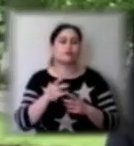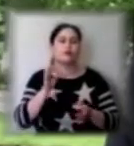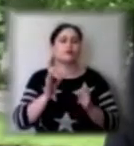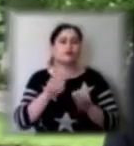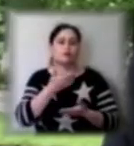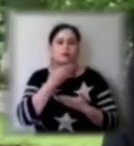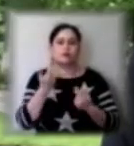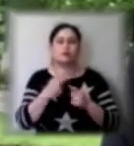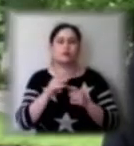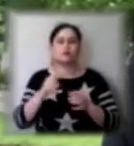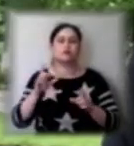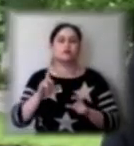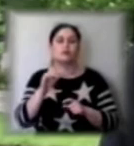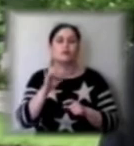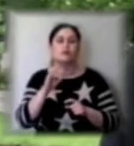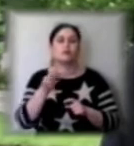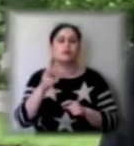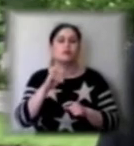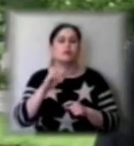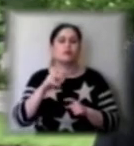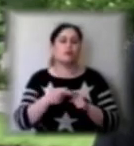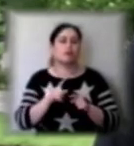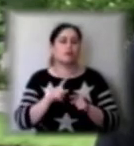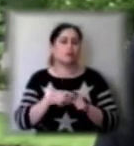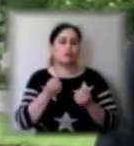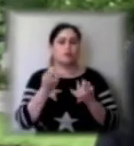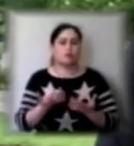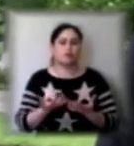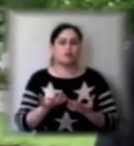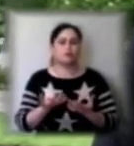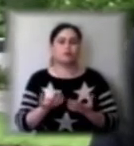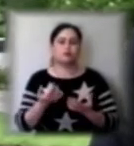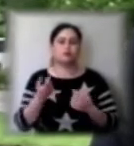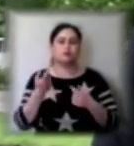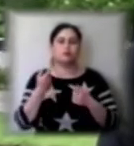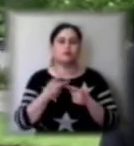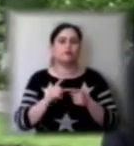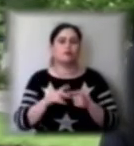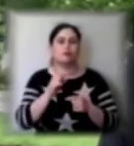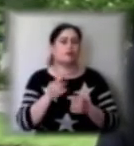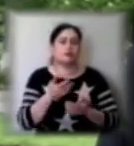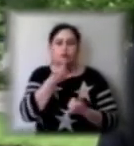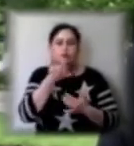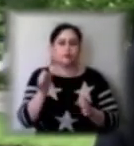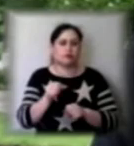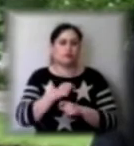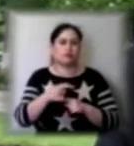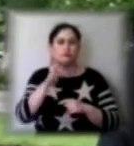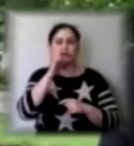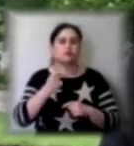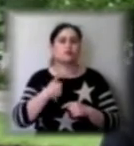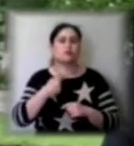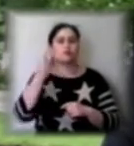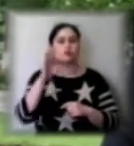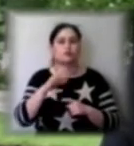сплачувати податки – це просто нереально. Держава за нас не думає. В мене вже три місяці